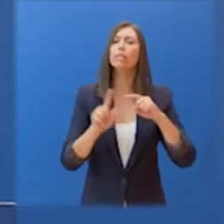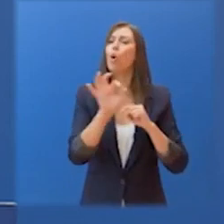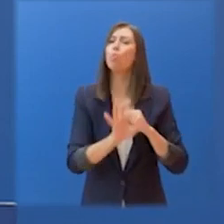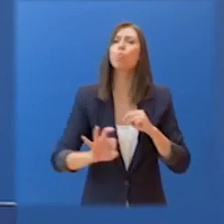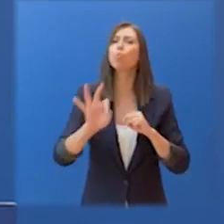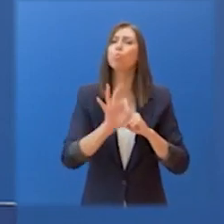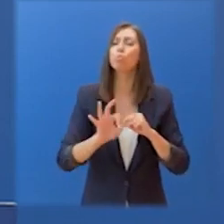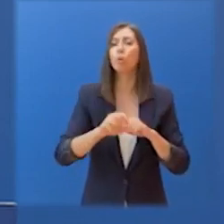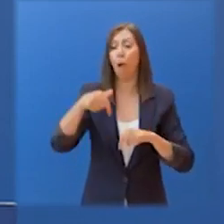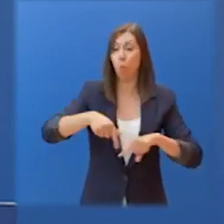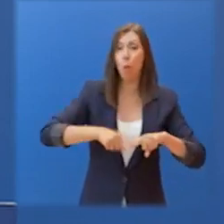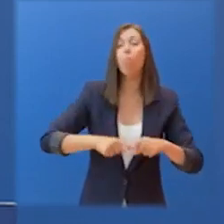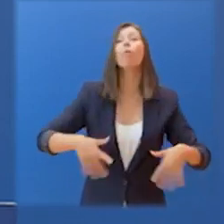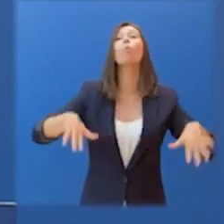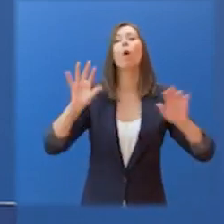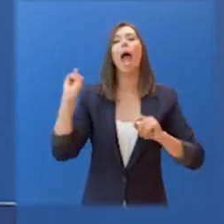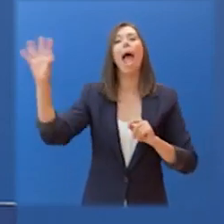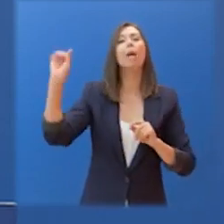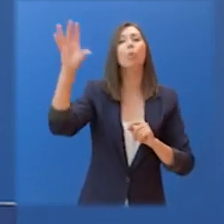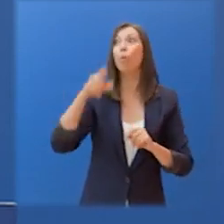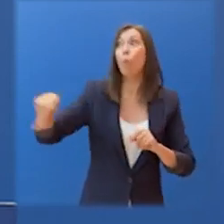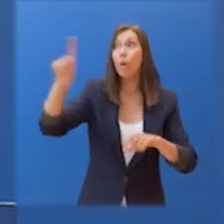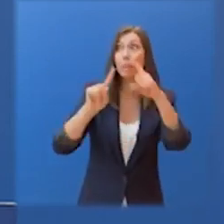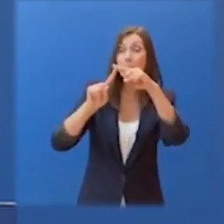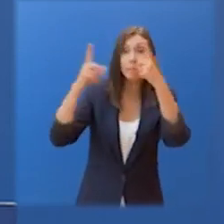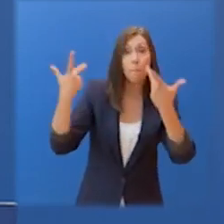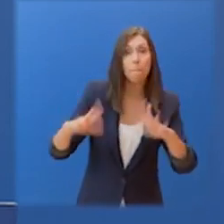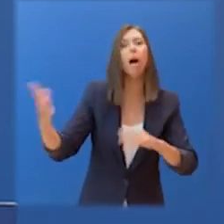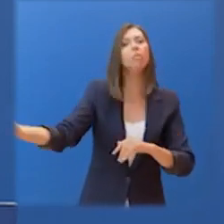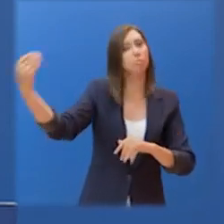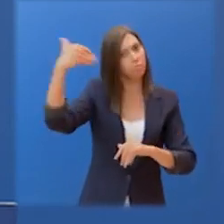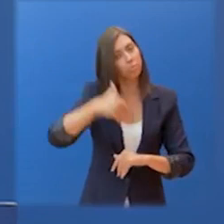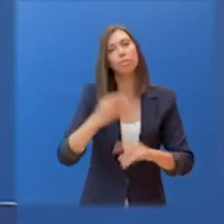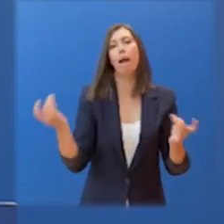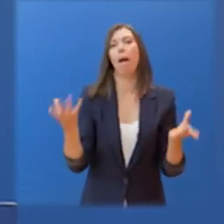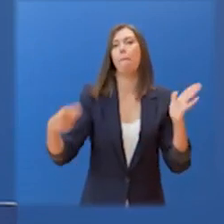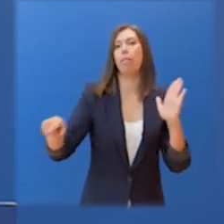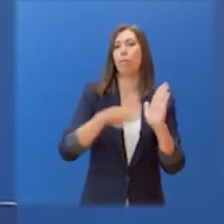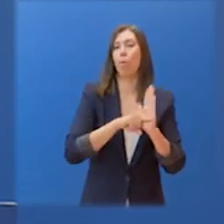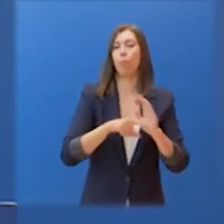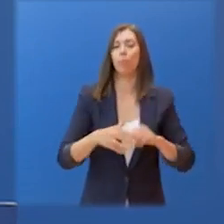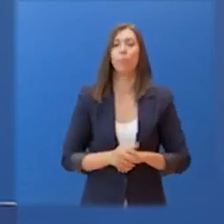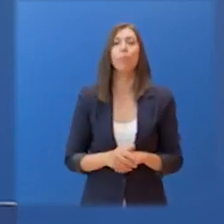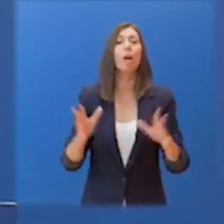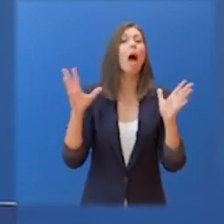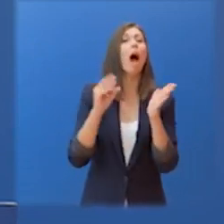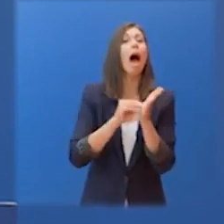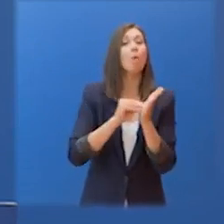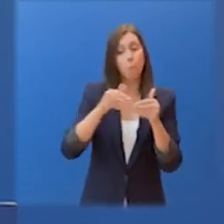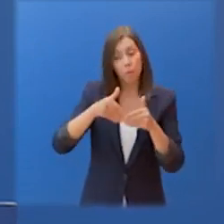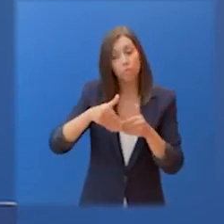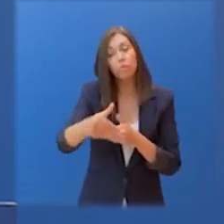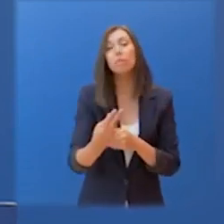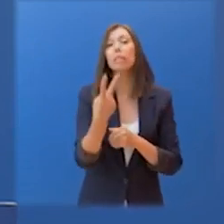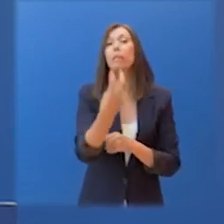Τέταρτον, από τις 16-8 μπαίνει πλαφόν στον επιτρεπόμενο αριθμό εισερχομένων από το Συνοριακό